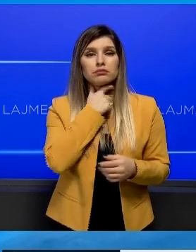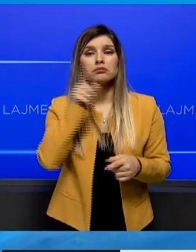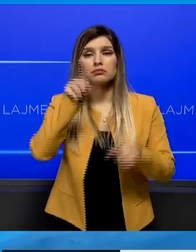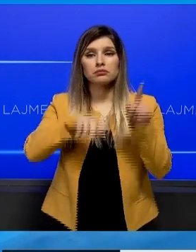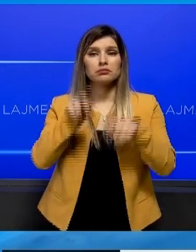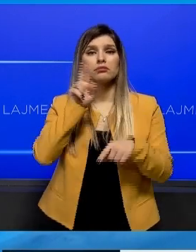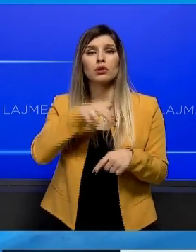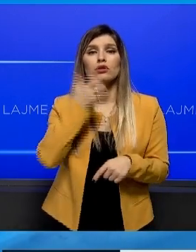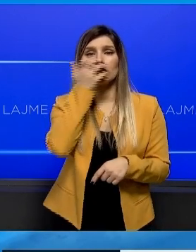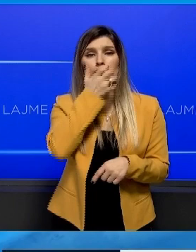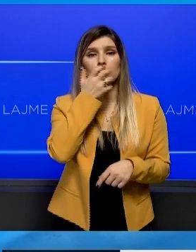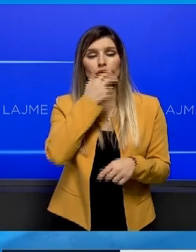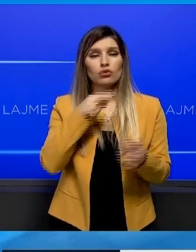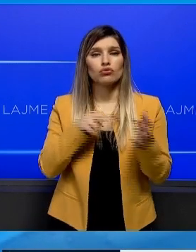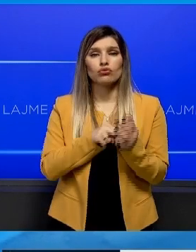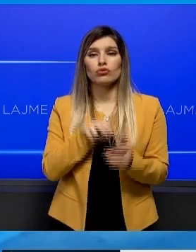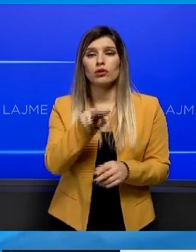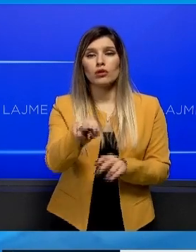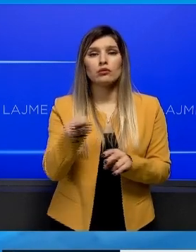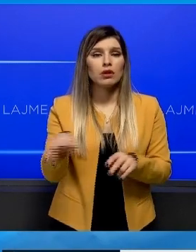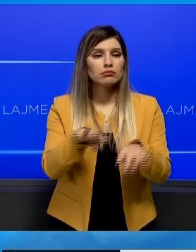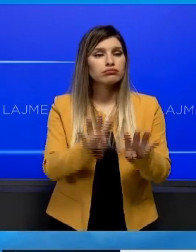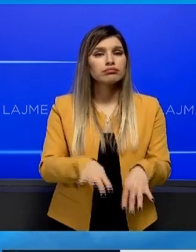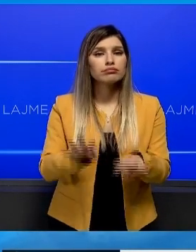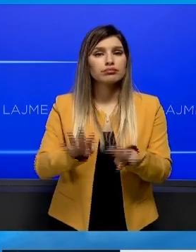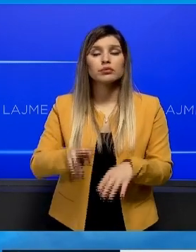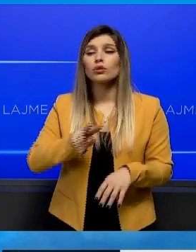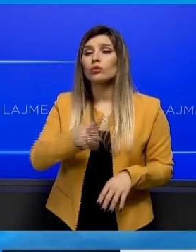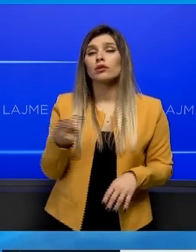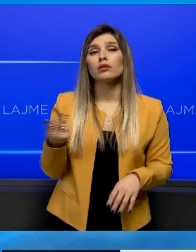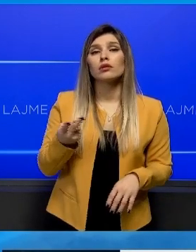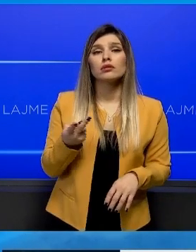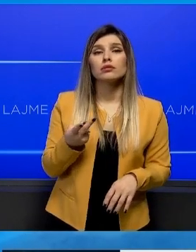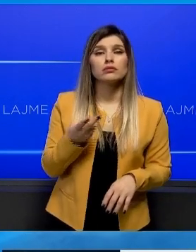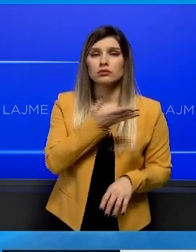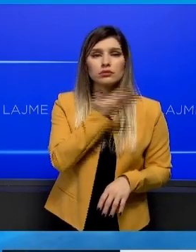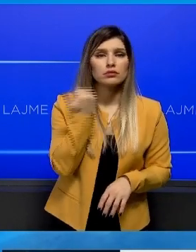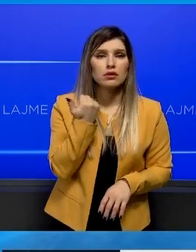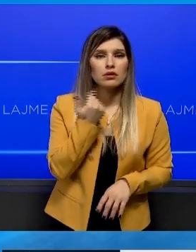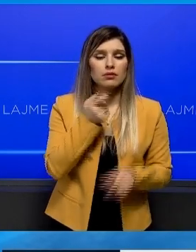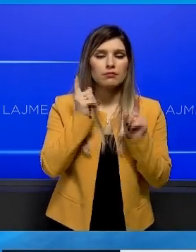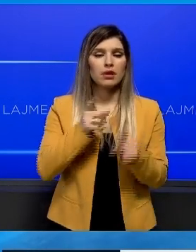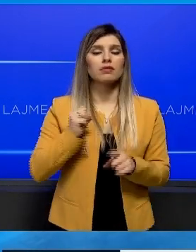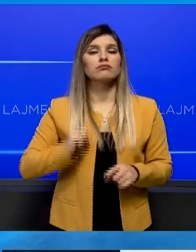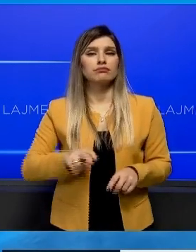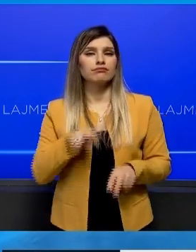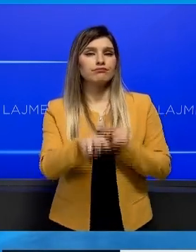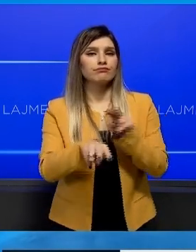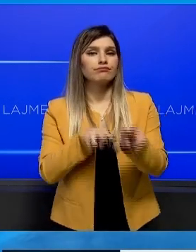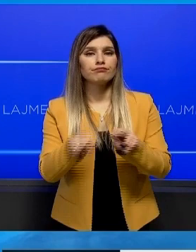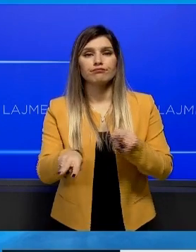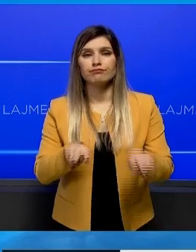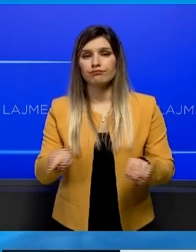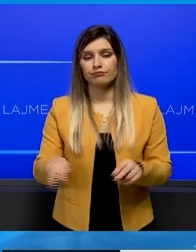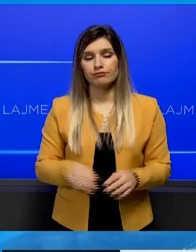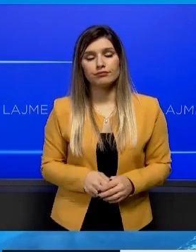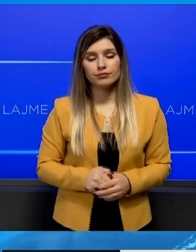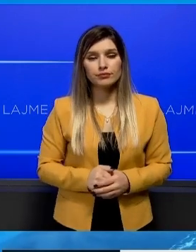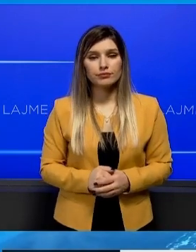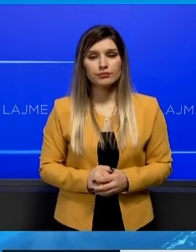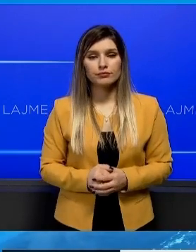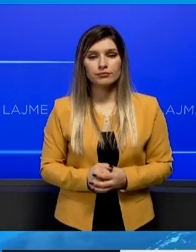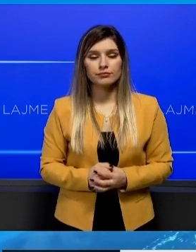ngrohen me energji elektrike, nuk ju afrohet në një mundësi që t'kenë burime tjera për ngrohje.